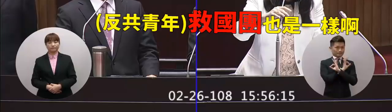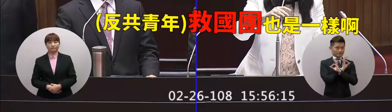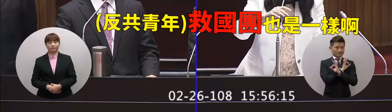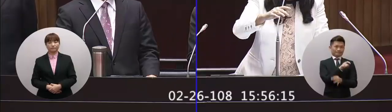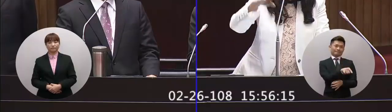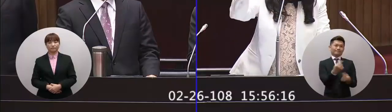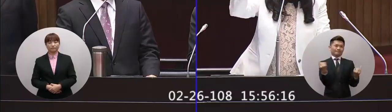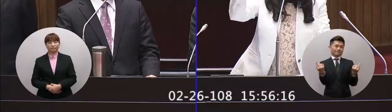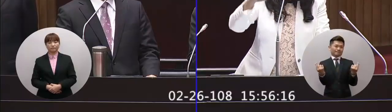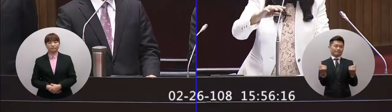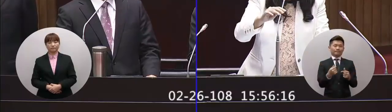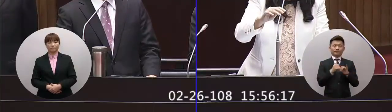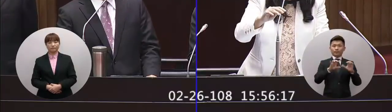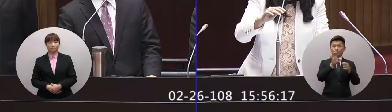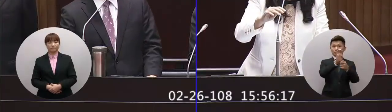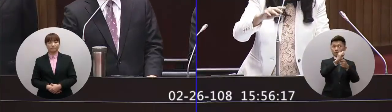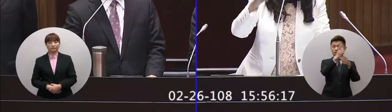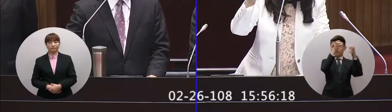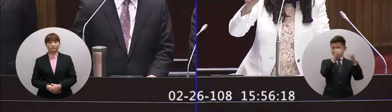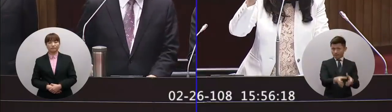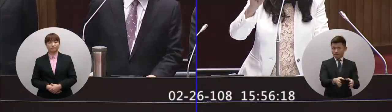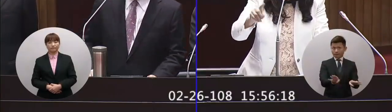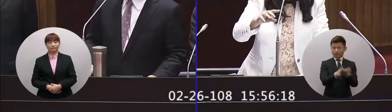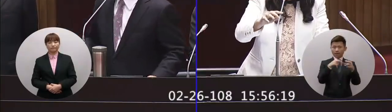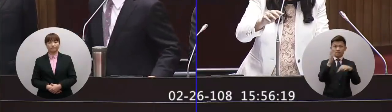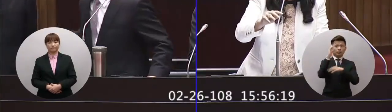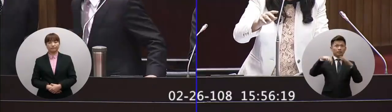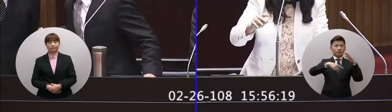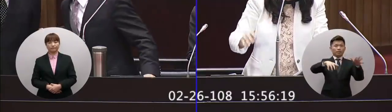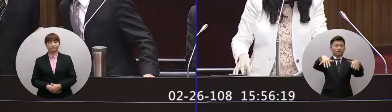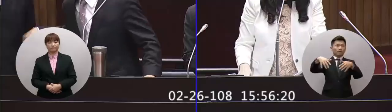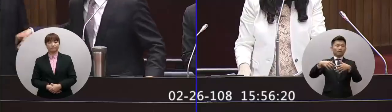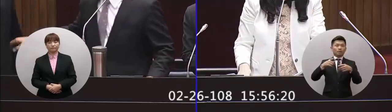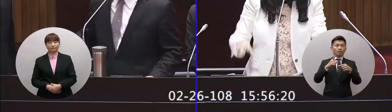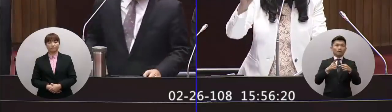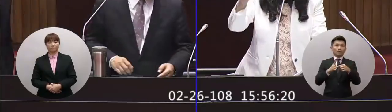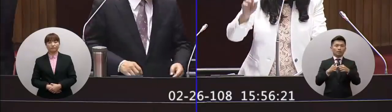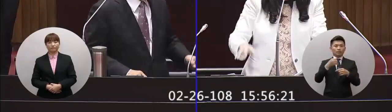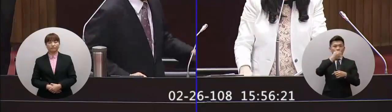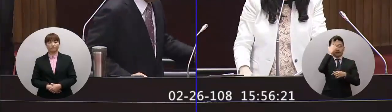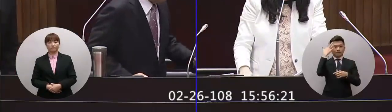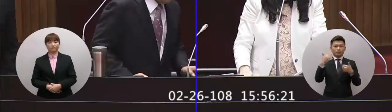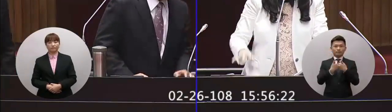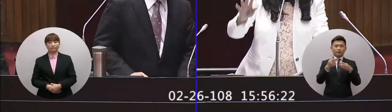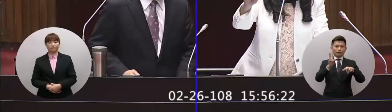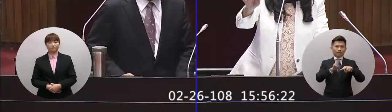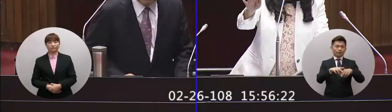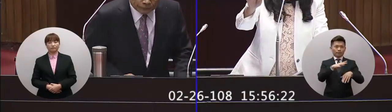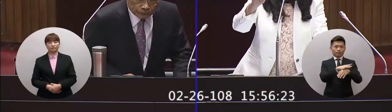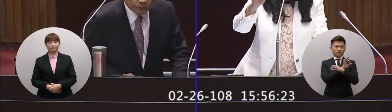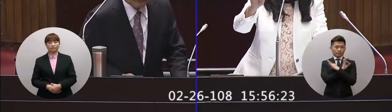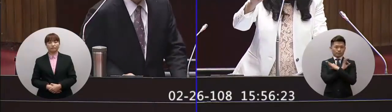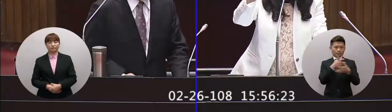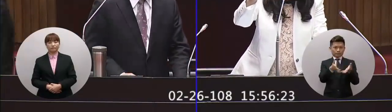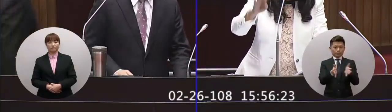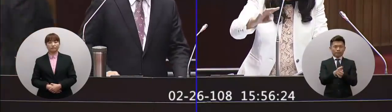也是一樣啊救國團民國41年成立的時候行政院籌組了一個中國青年反共救國團是國防部的組織院長